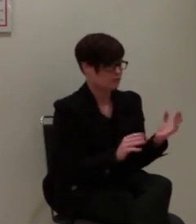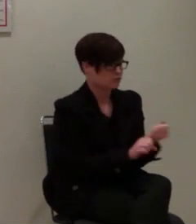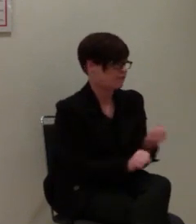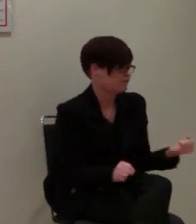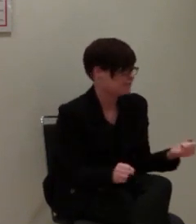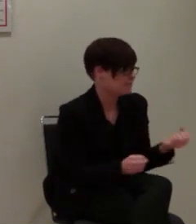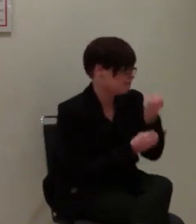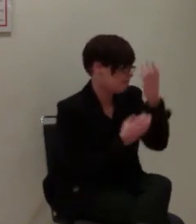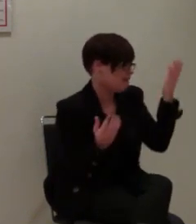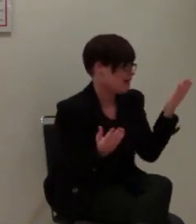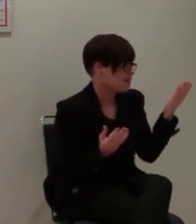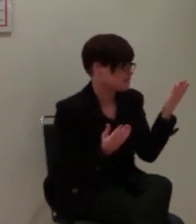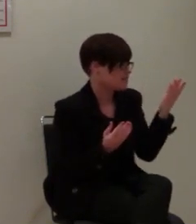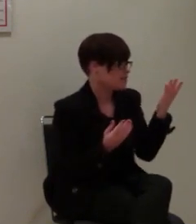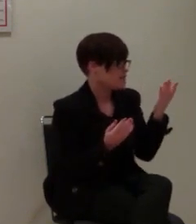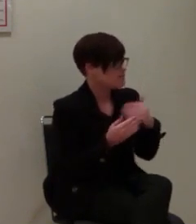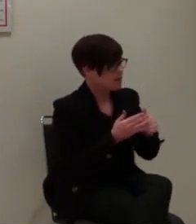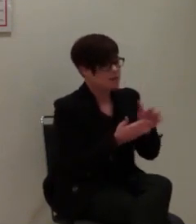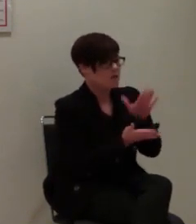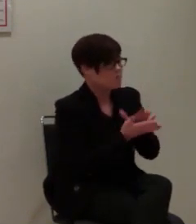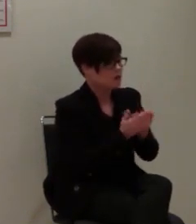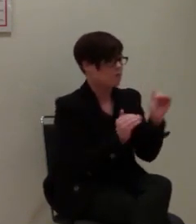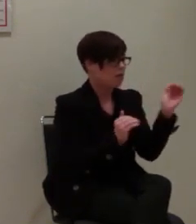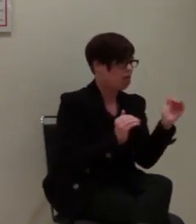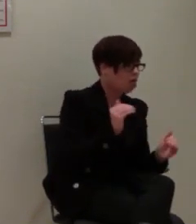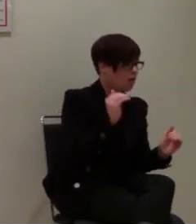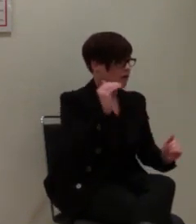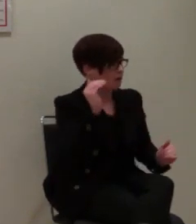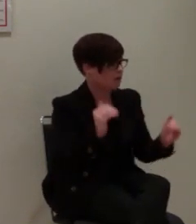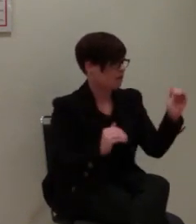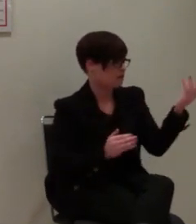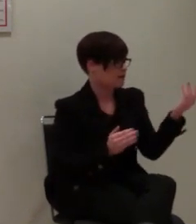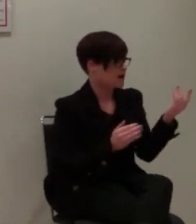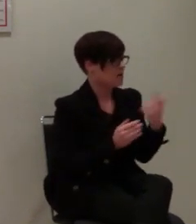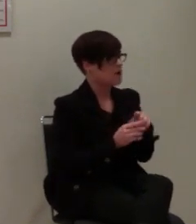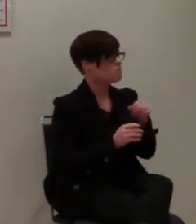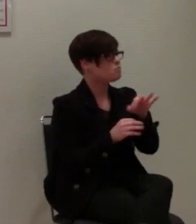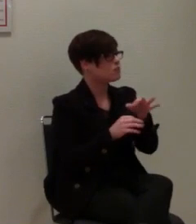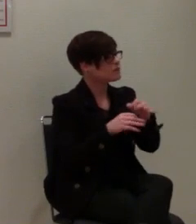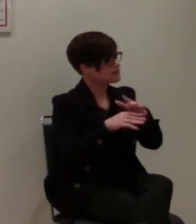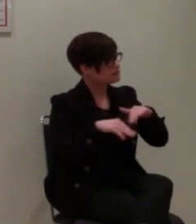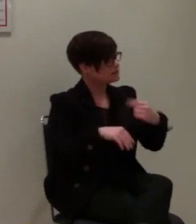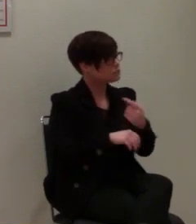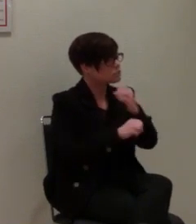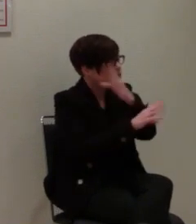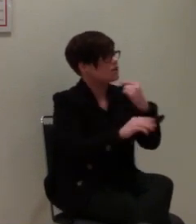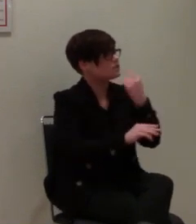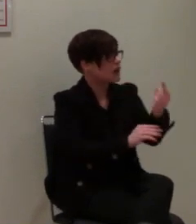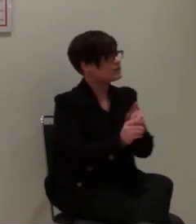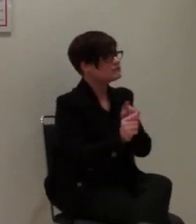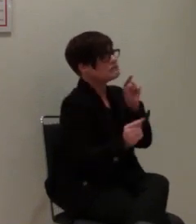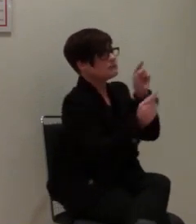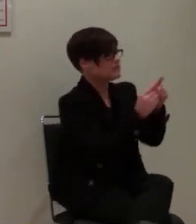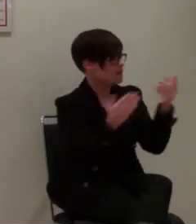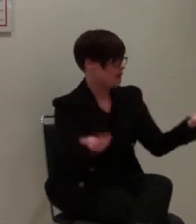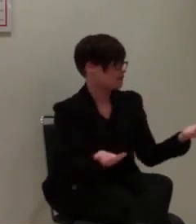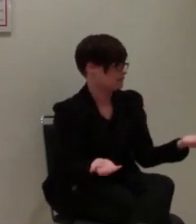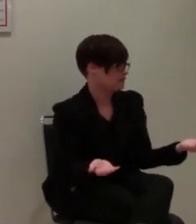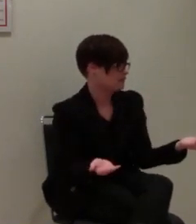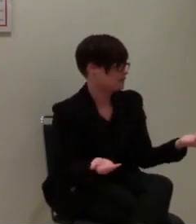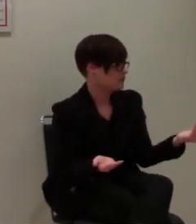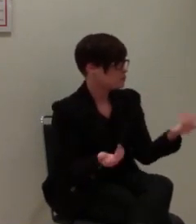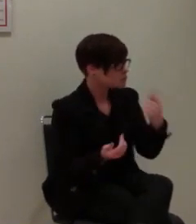Ungleichheiten werden auch weiter existieren. Doch Politik muss sagen, wo sie hin will. In diesem Sinne ist eine Politik der